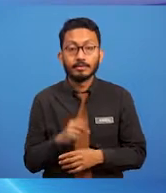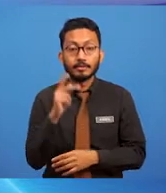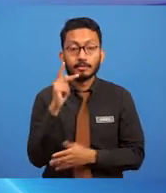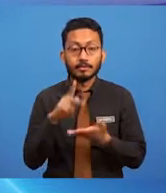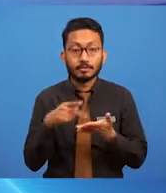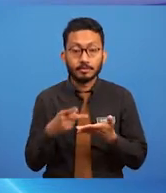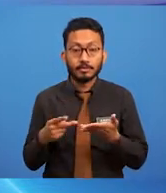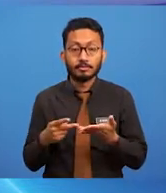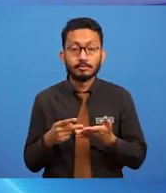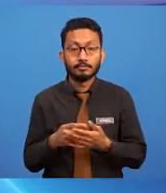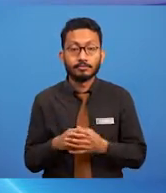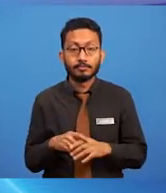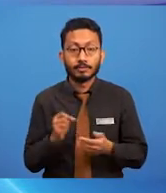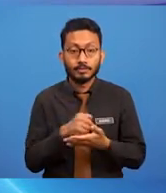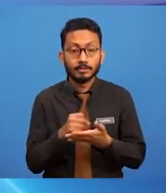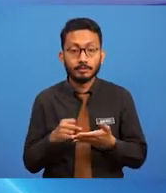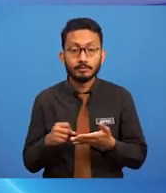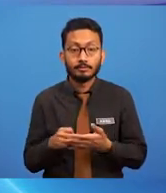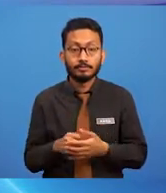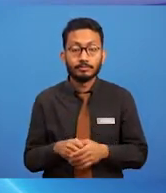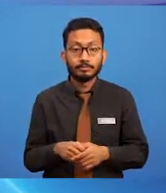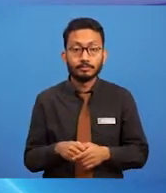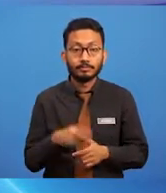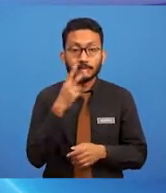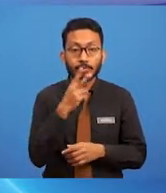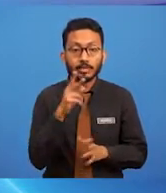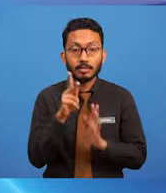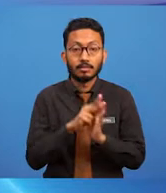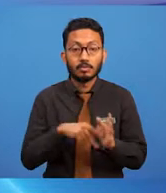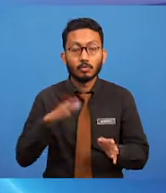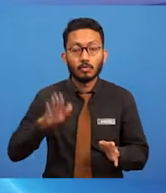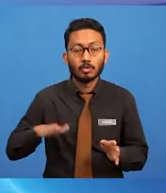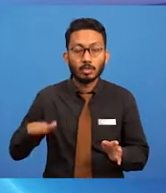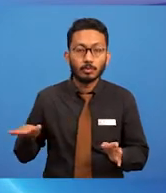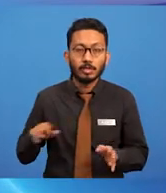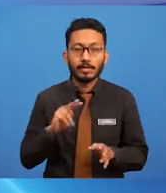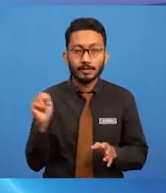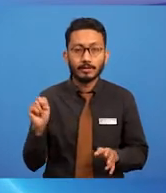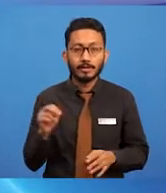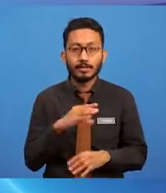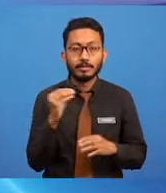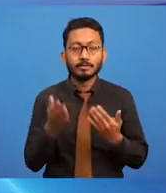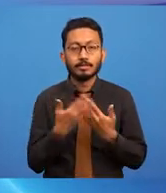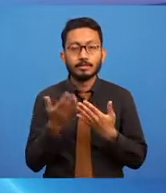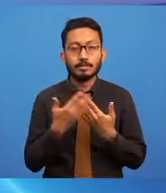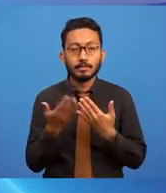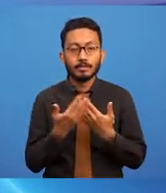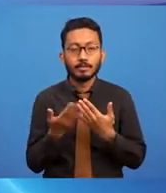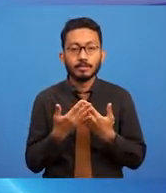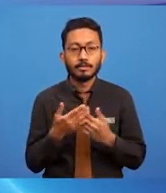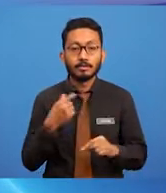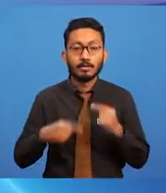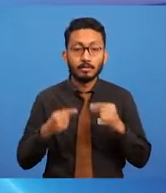sebagai kebudak-budakan dan ianya selalu mudah gaya